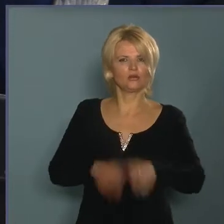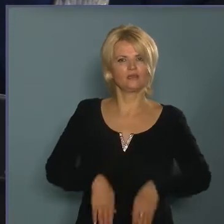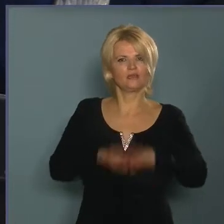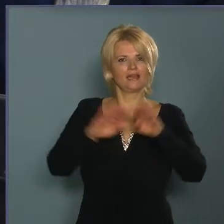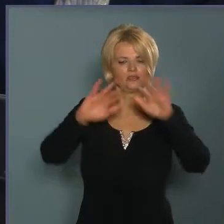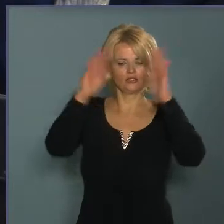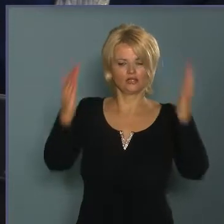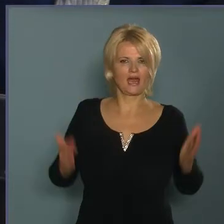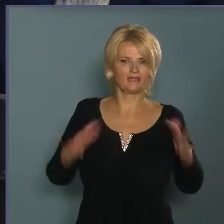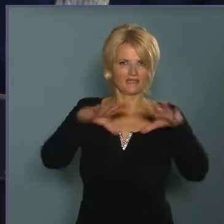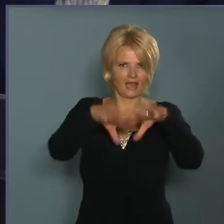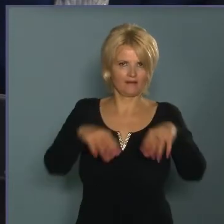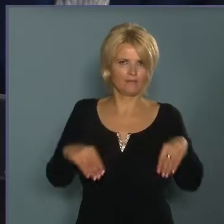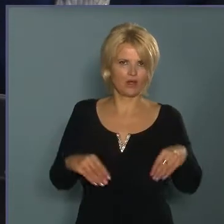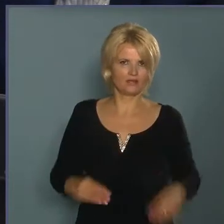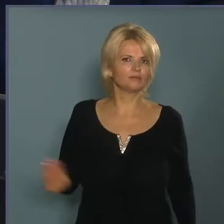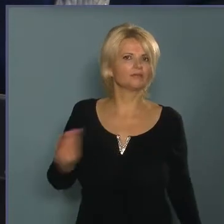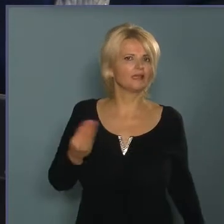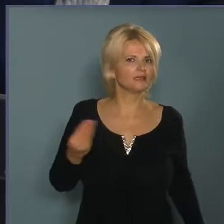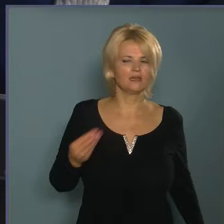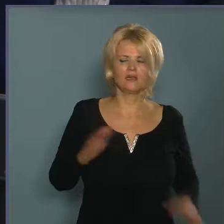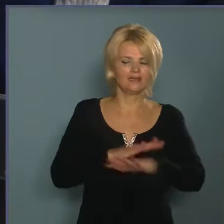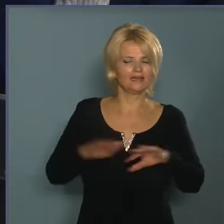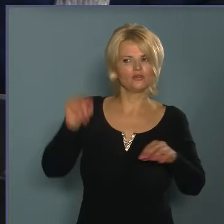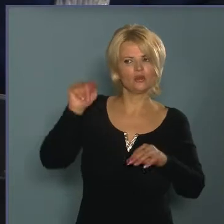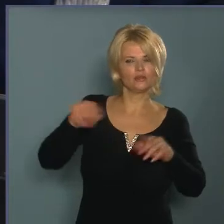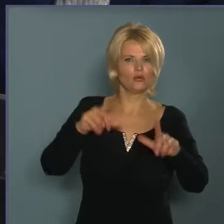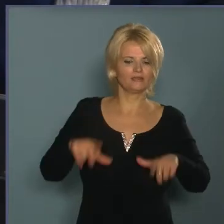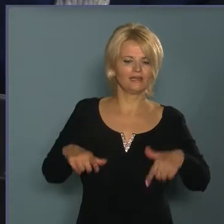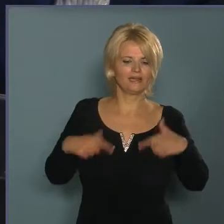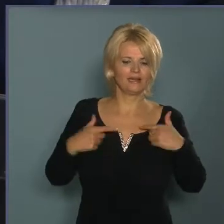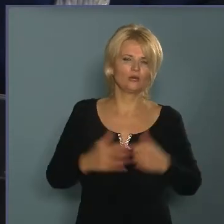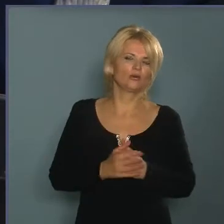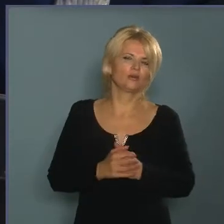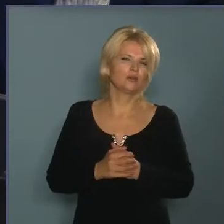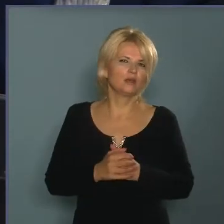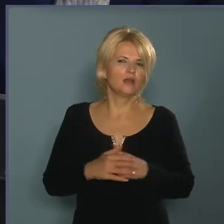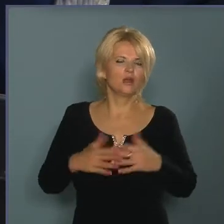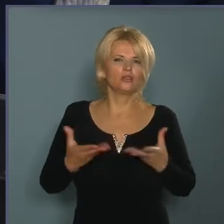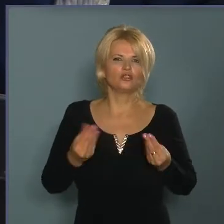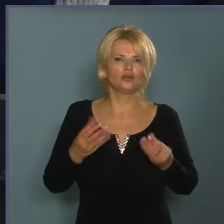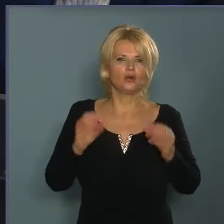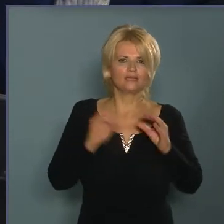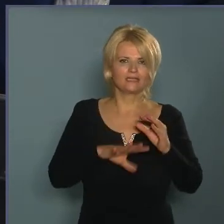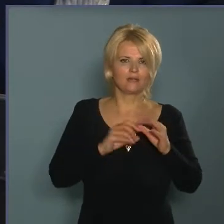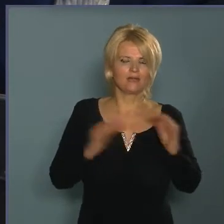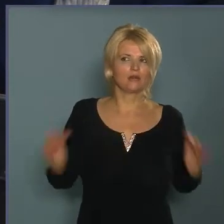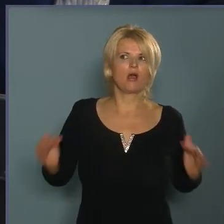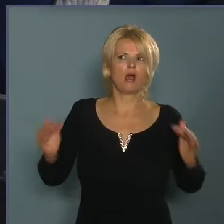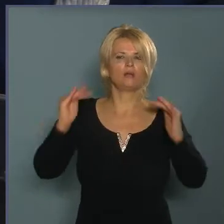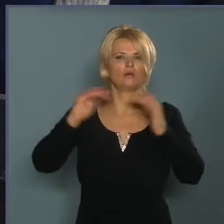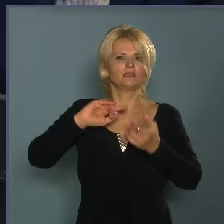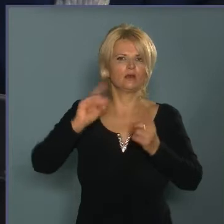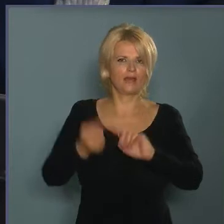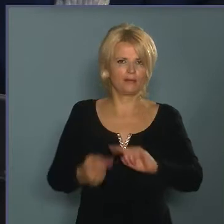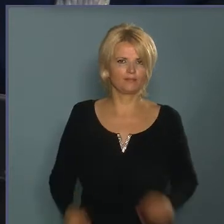közgyűlésének a jóváhagyását, mert nemcsak az ott élők halmoznak az udvaron nagy mennyiségű hulladékot, szemetet, hanem jellemző